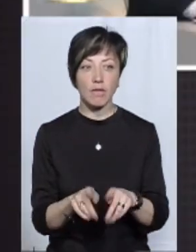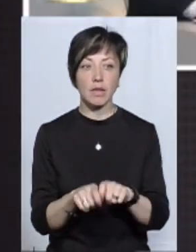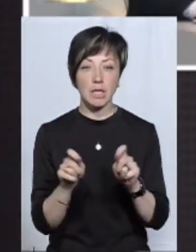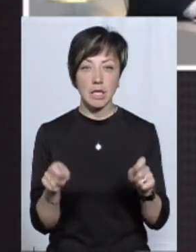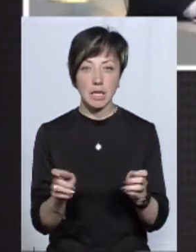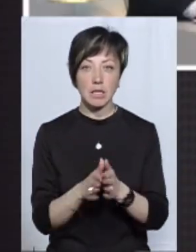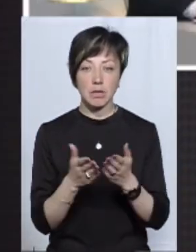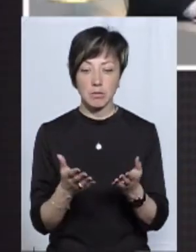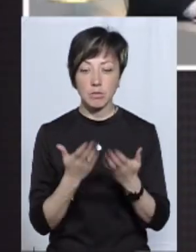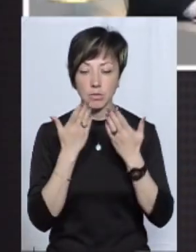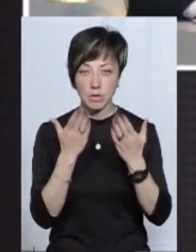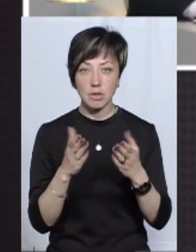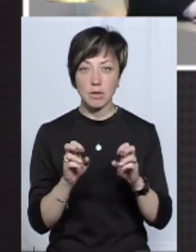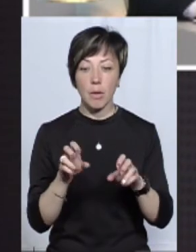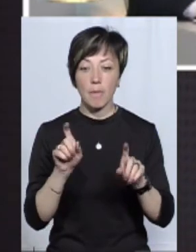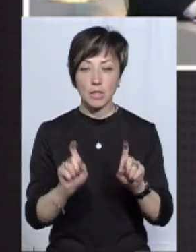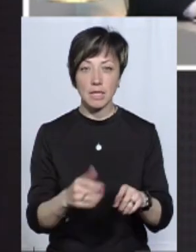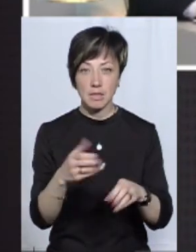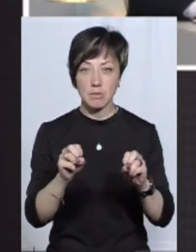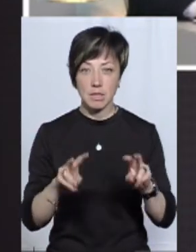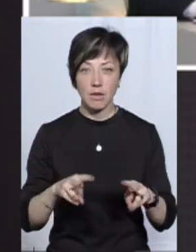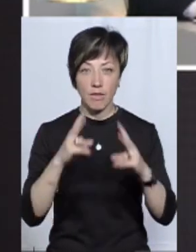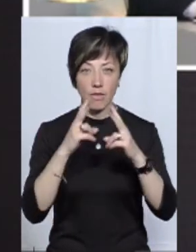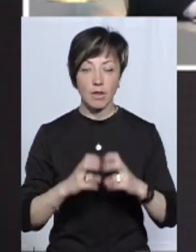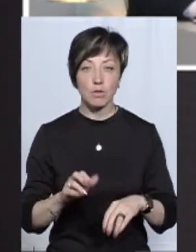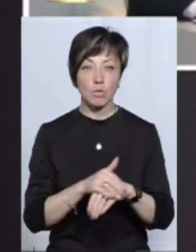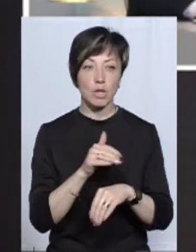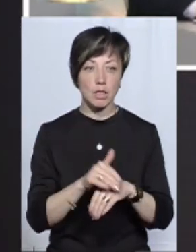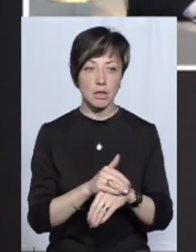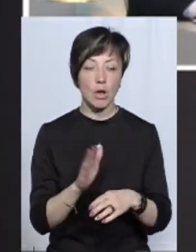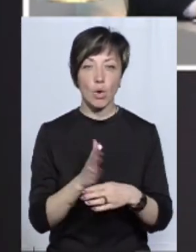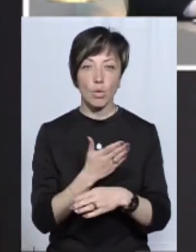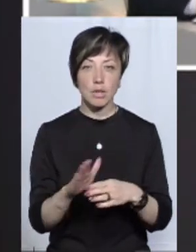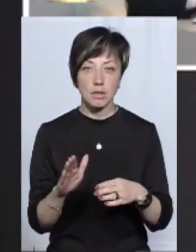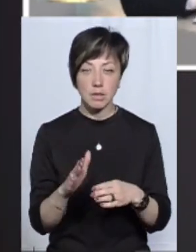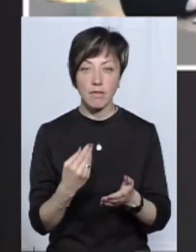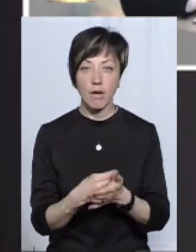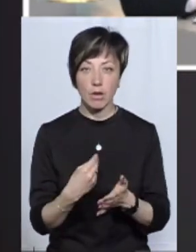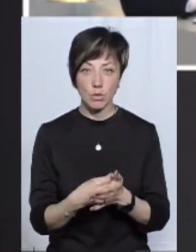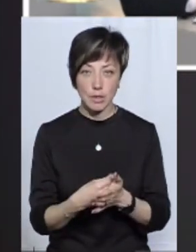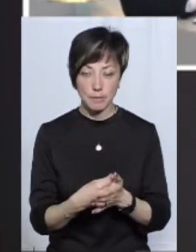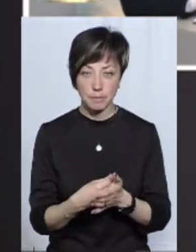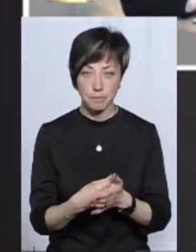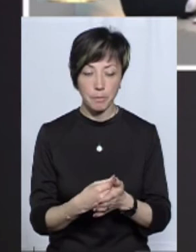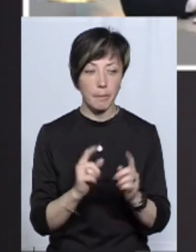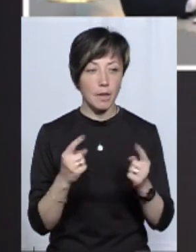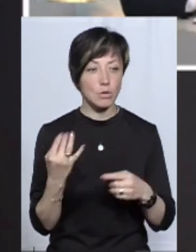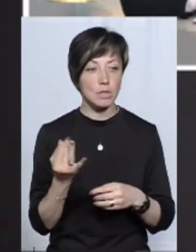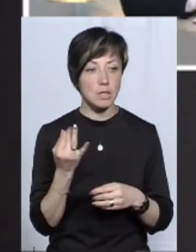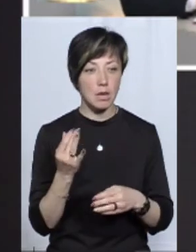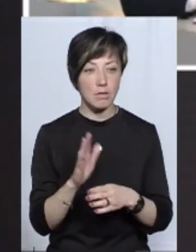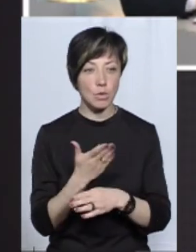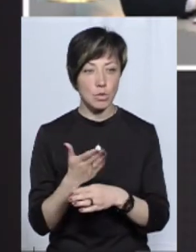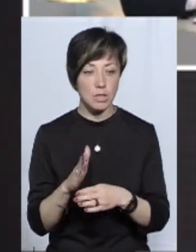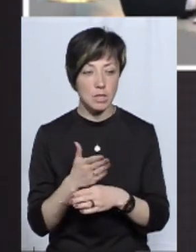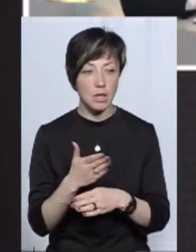Відкрийте митний кодекс, посадіть своїх спеціалістів і вивчіть, будь ласка, розділ митної вартості. Дуже цікавий